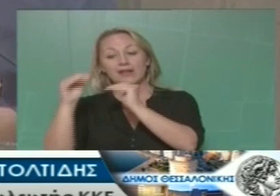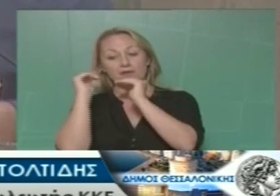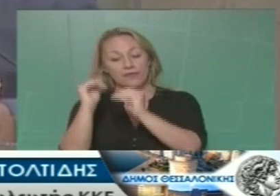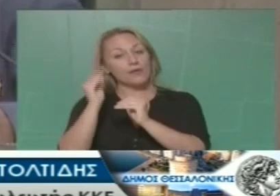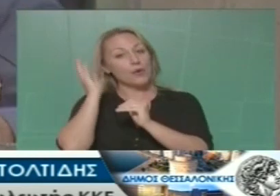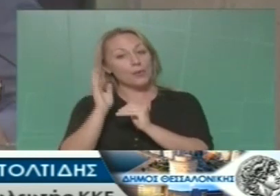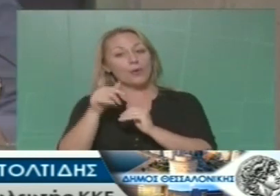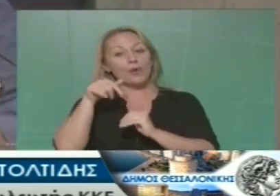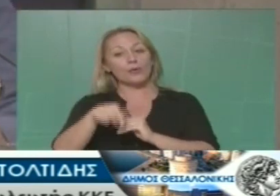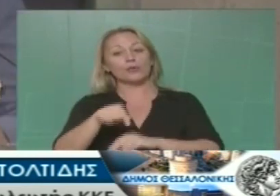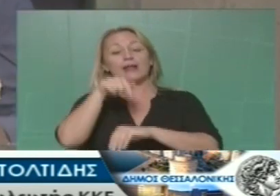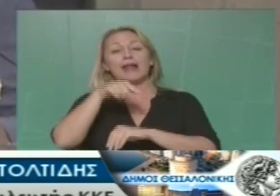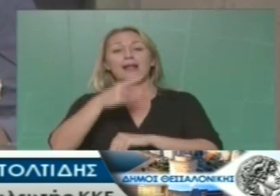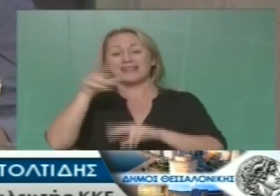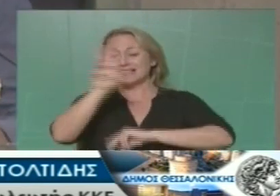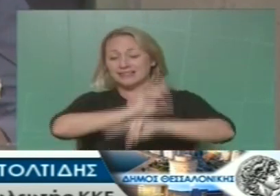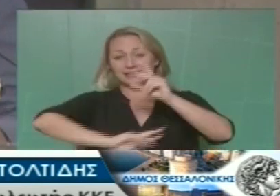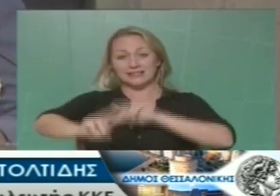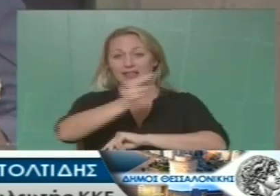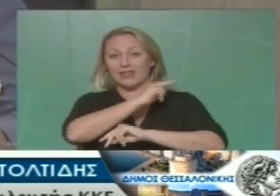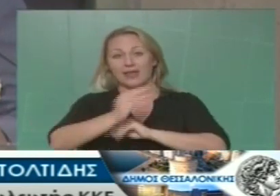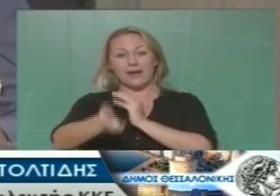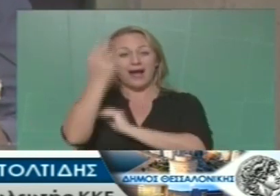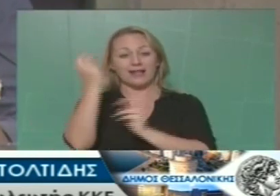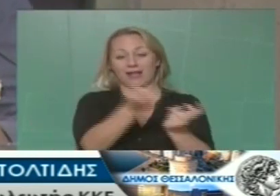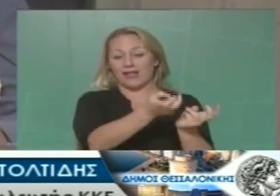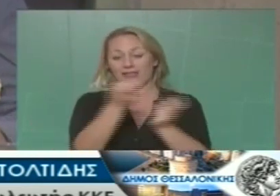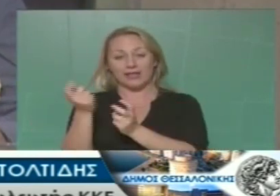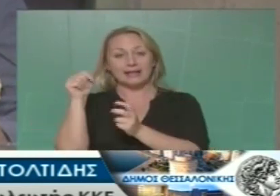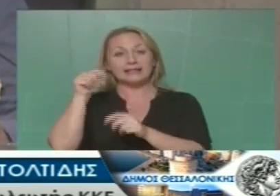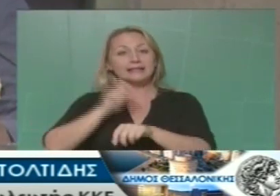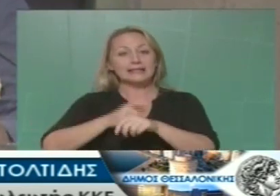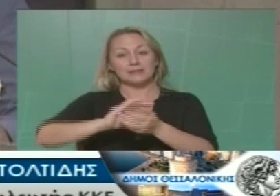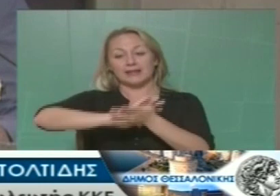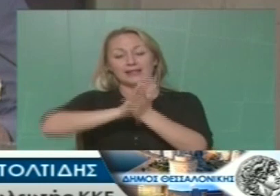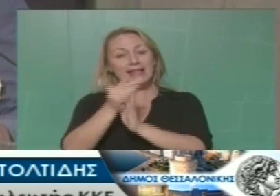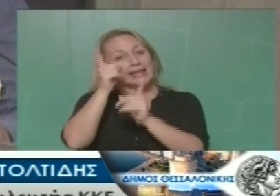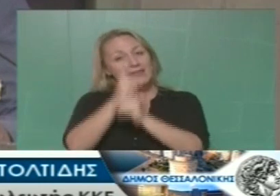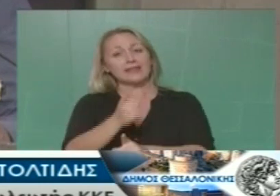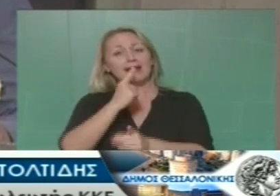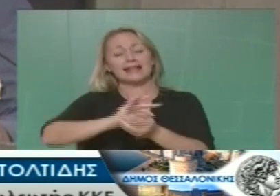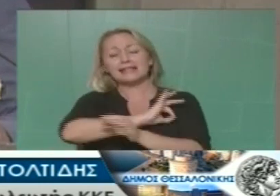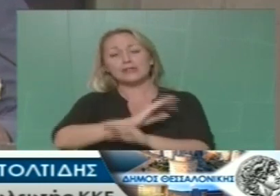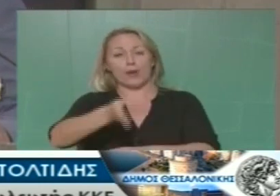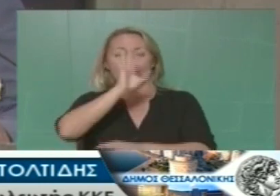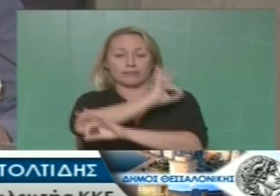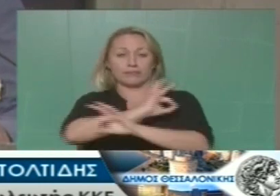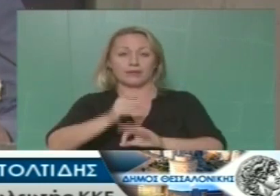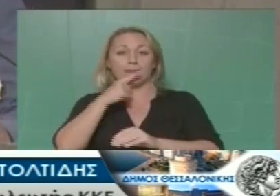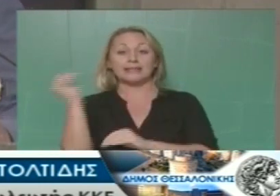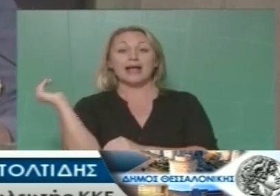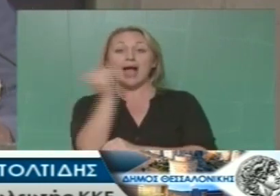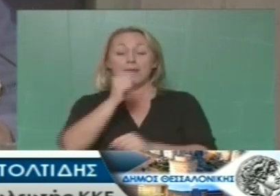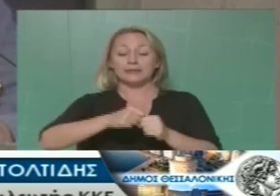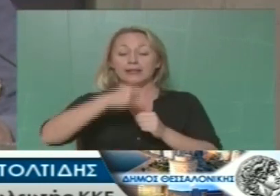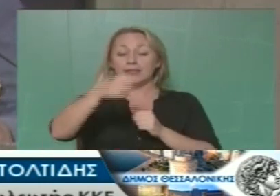να σταματήσει λέμε κάθε συζήτηση για μετακίνησή τους που θα σημάνει την καταστροφή τους όπως βεβαιώνουν οι ειδικοί επιστήμονες άμεσα χωρίς καθυστερήσεις